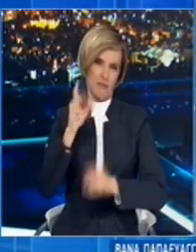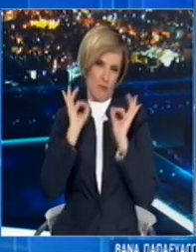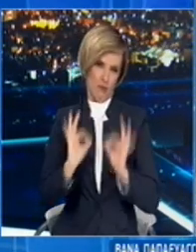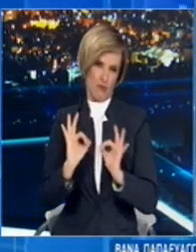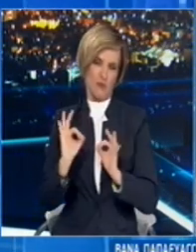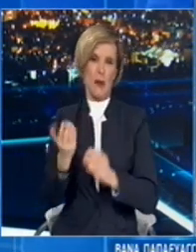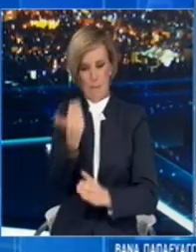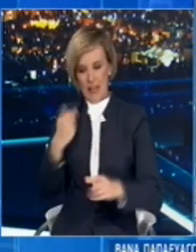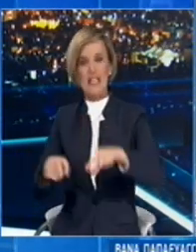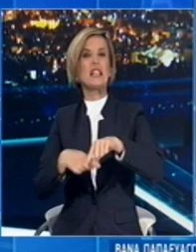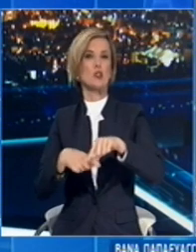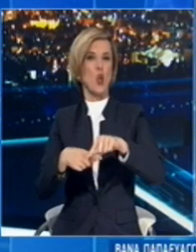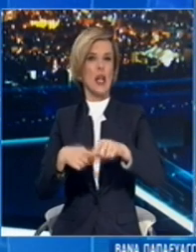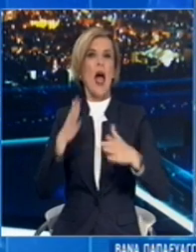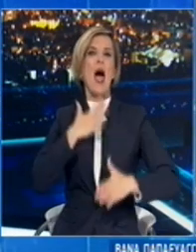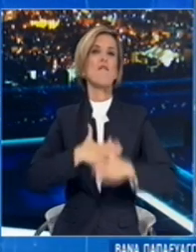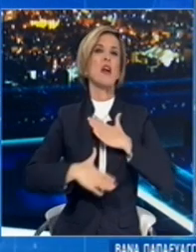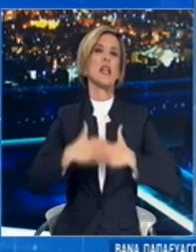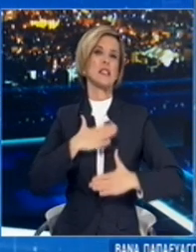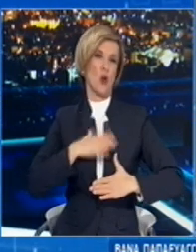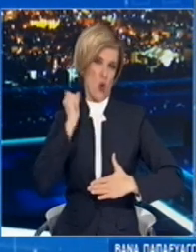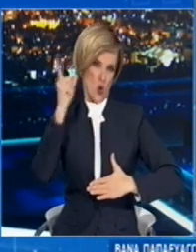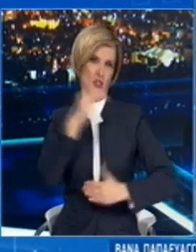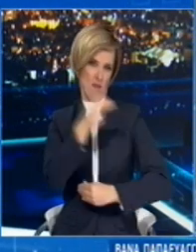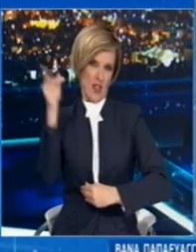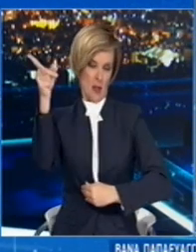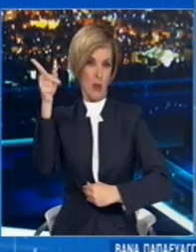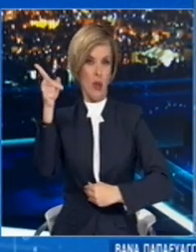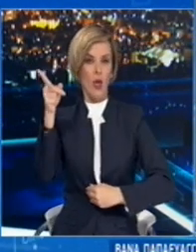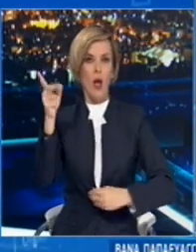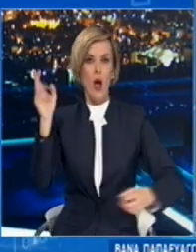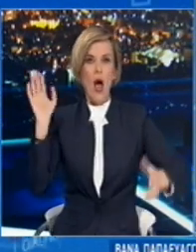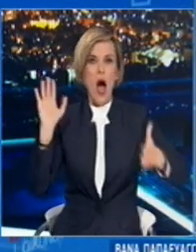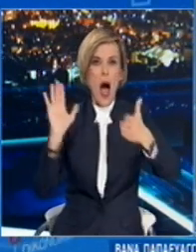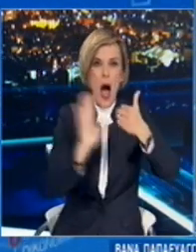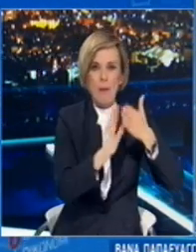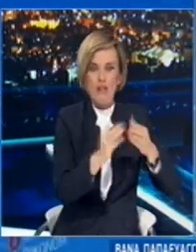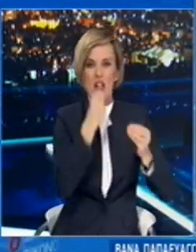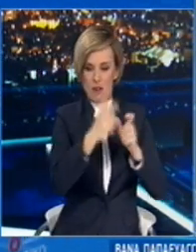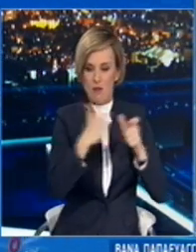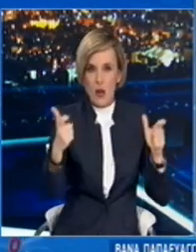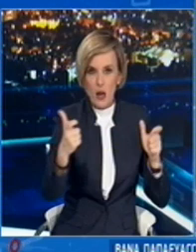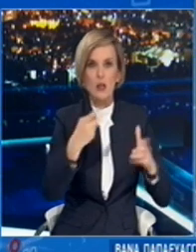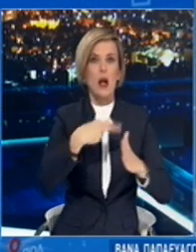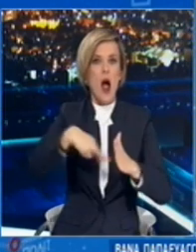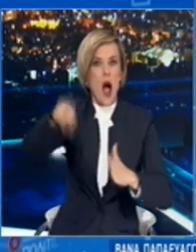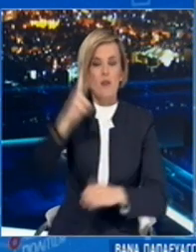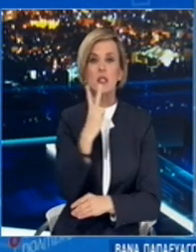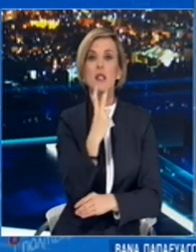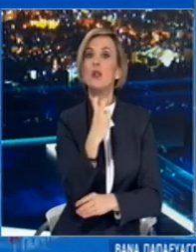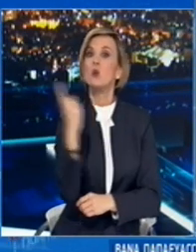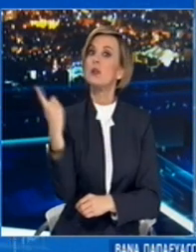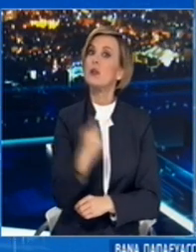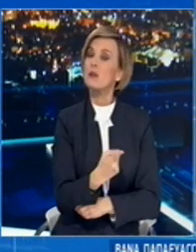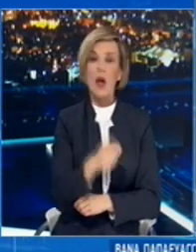την πλέον οικογενειακή γιορτή και ευκαιρία για συνέβεση τα κρούσματα αυσήθηκαν κατά 20% καθώς και οι εισαγωγές στα νοσοκομεία.